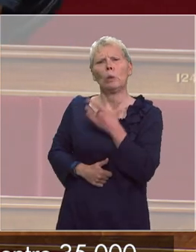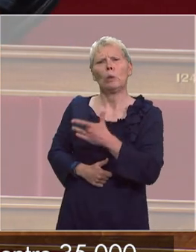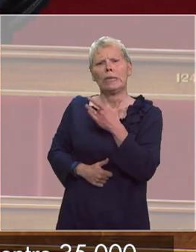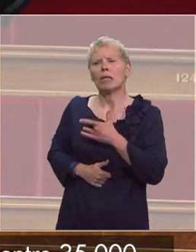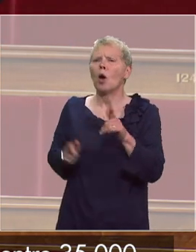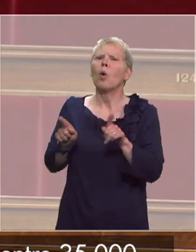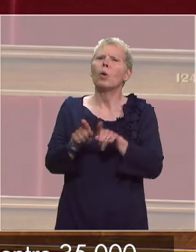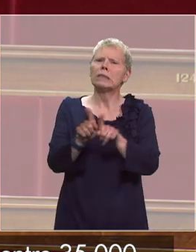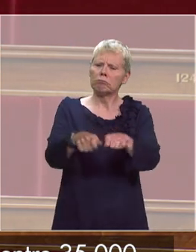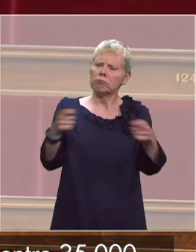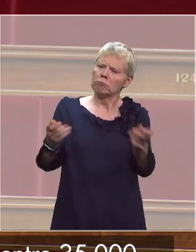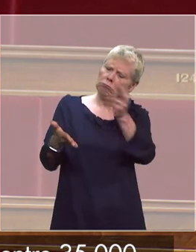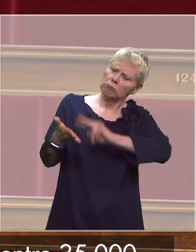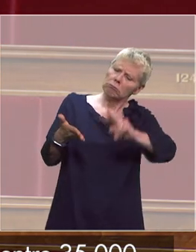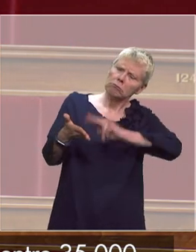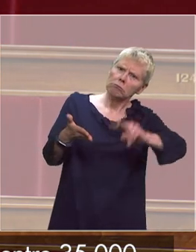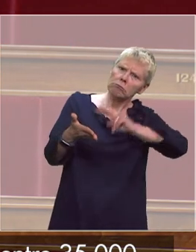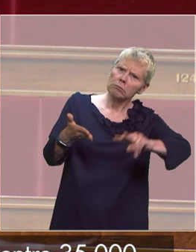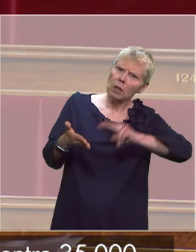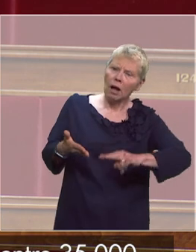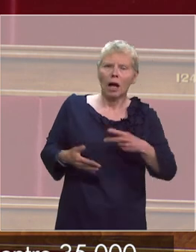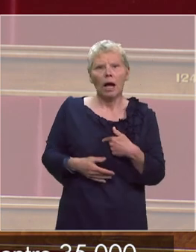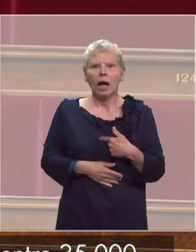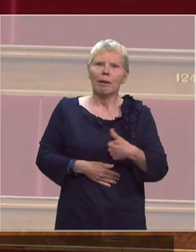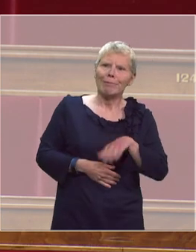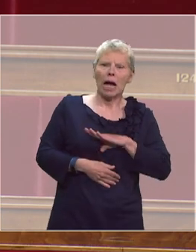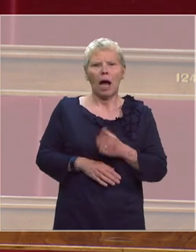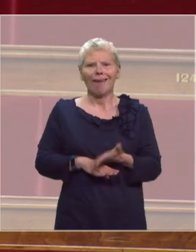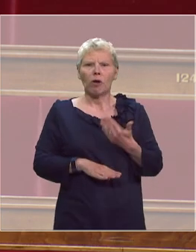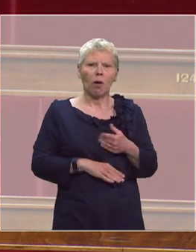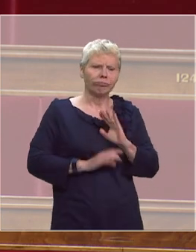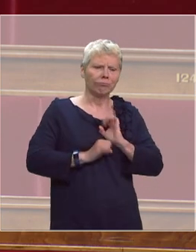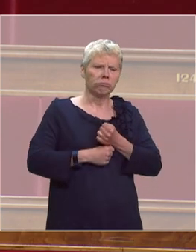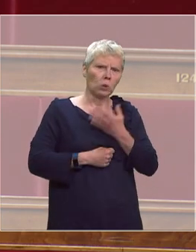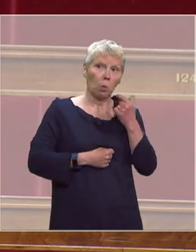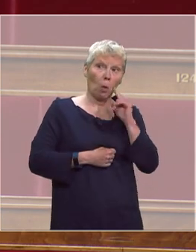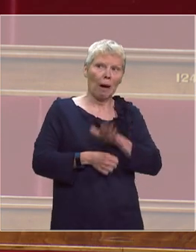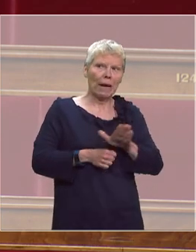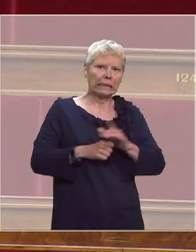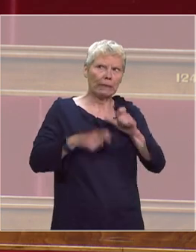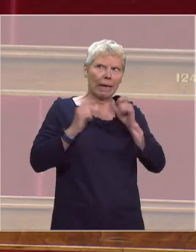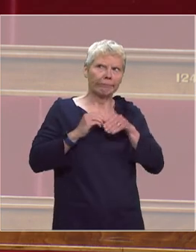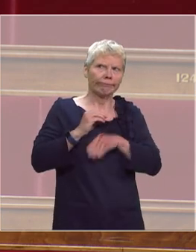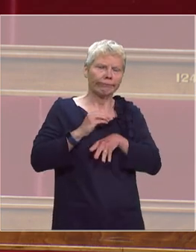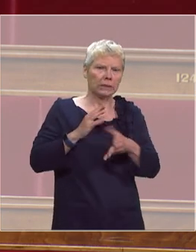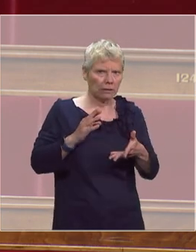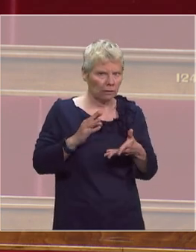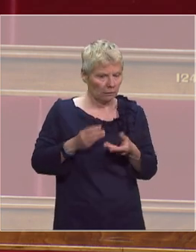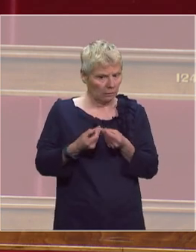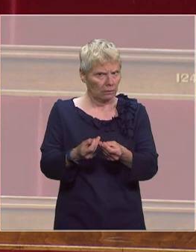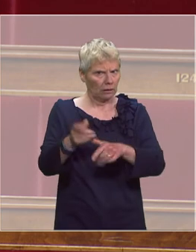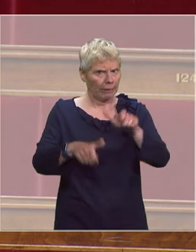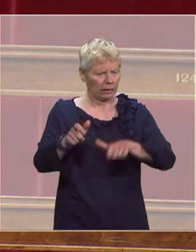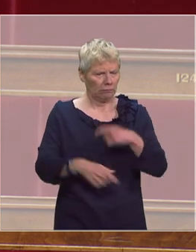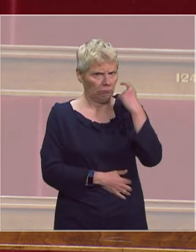j'ai lu, on me dit plus ou moins que je ne l'avais pas dit avant parce qu'il n'y avait pas assez, forcément, ça entretient un certain trouble dans la part